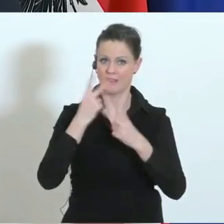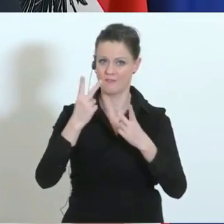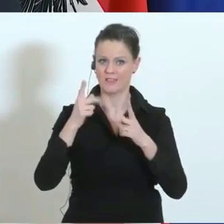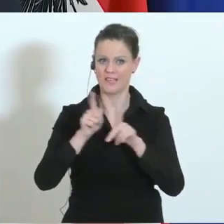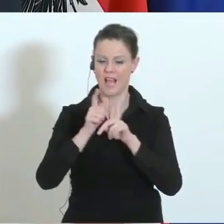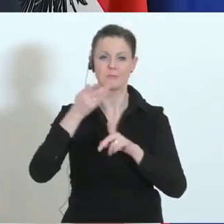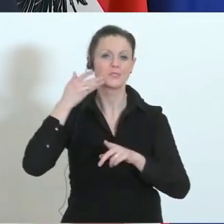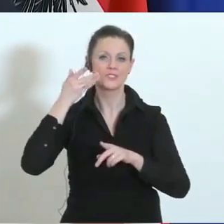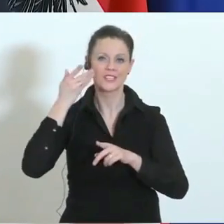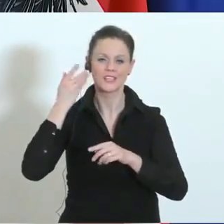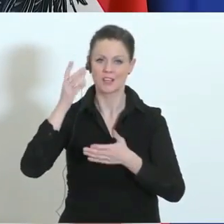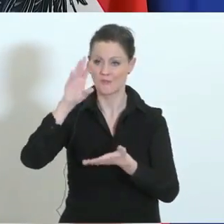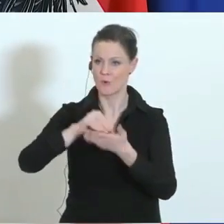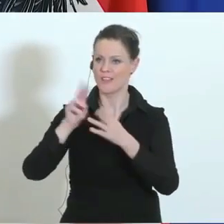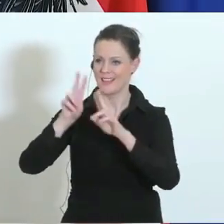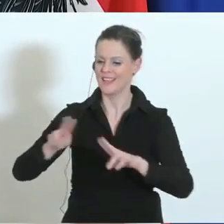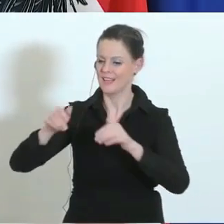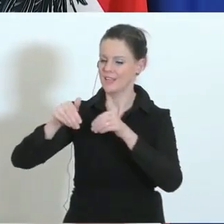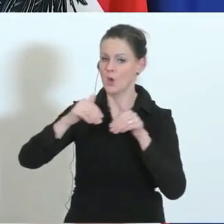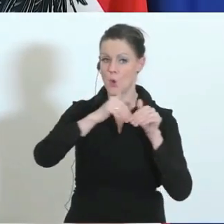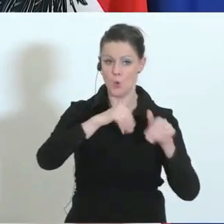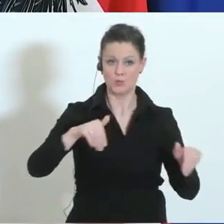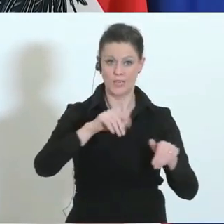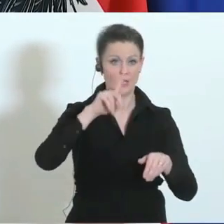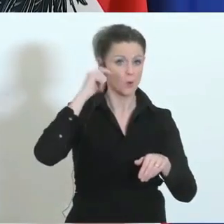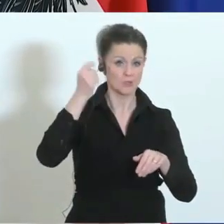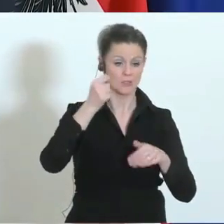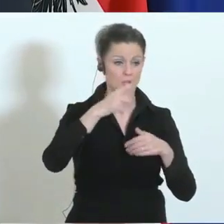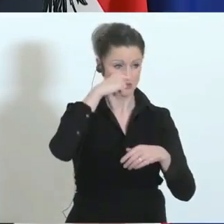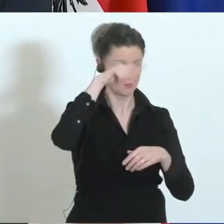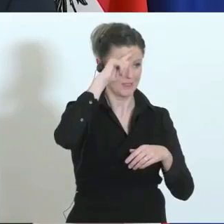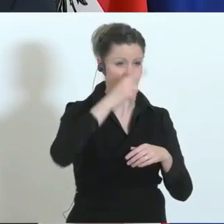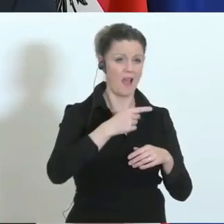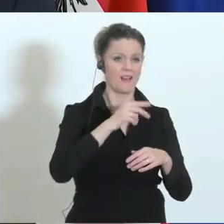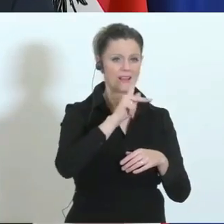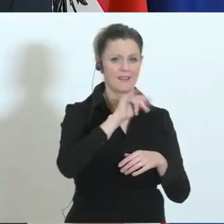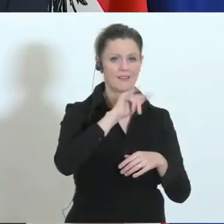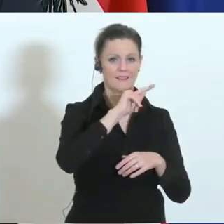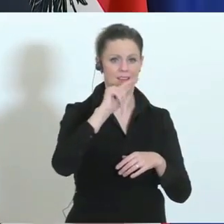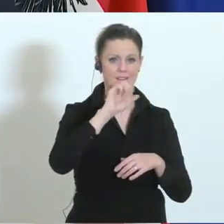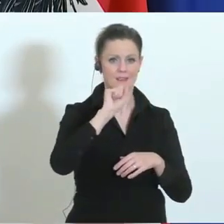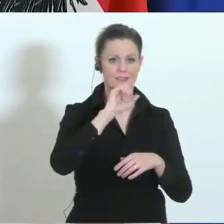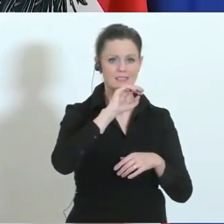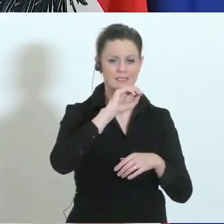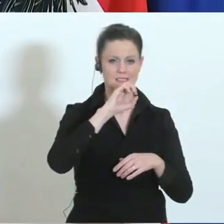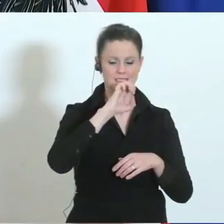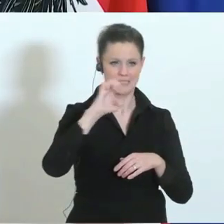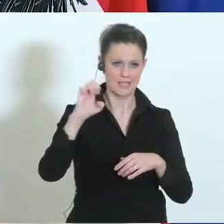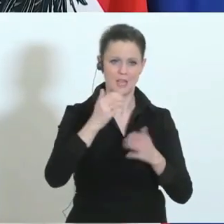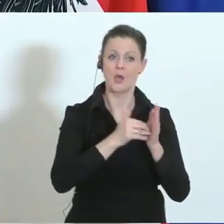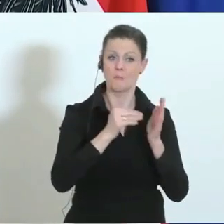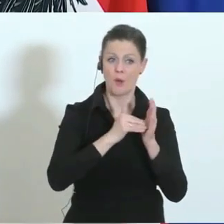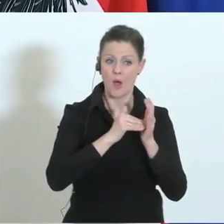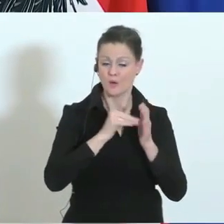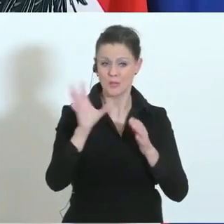an der österreichisch-ungarischen Grenze. Der Spital Kizze braucht natürlich die ungarischen Mitarbeiterinnen und Mitarbeiter im Gesundheitsbereich,